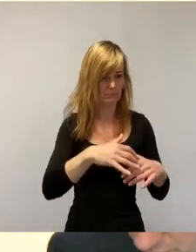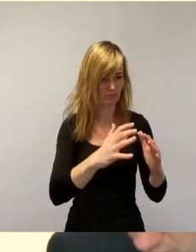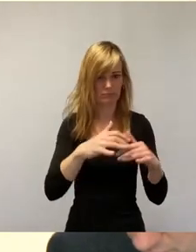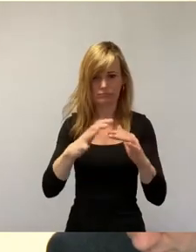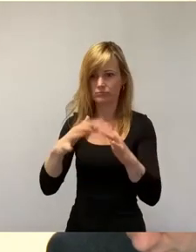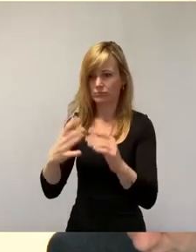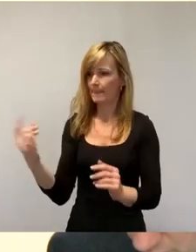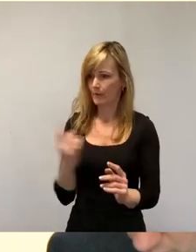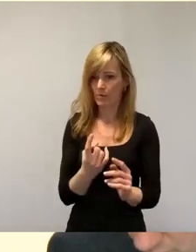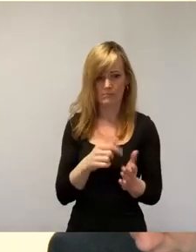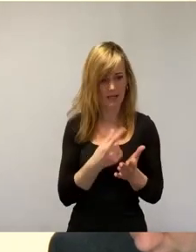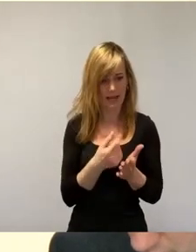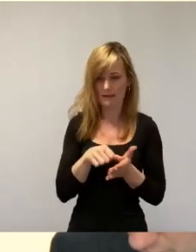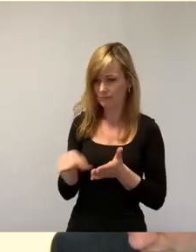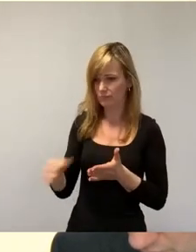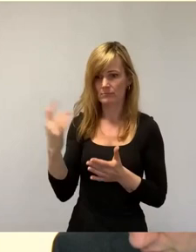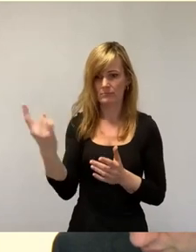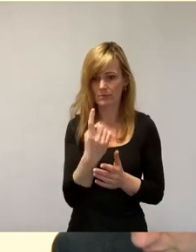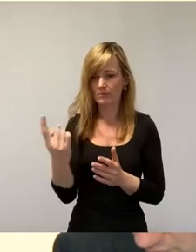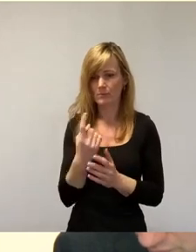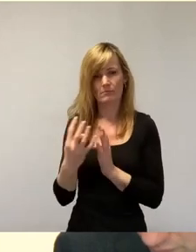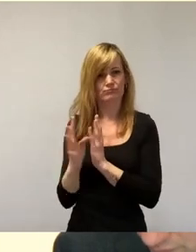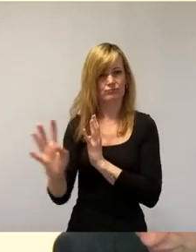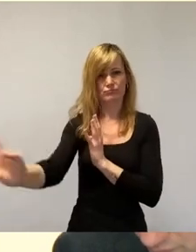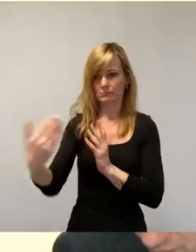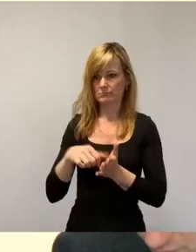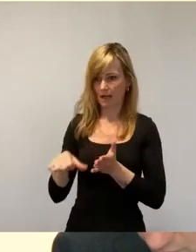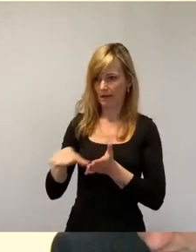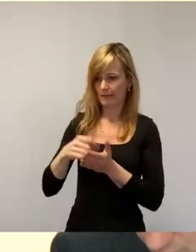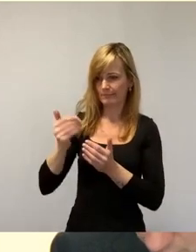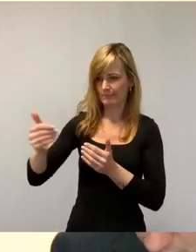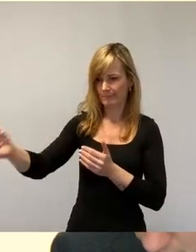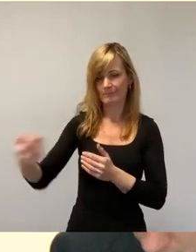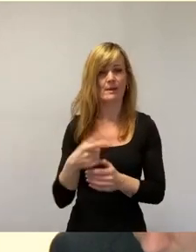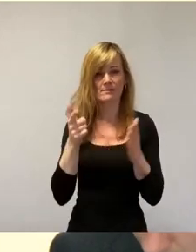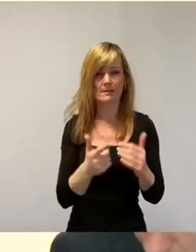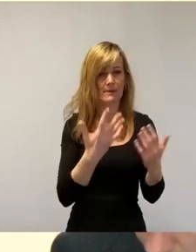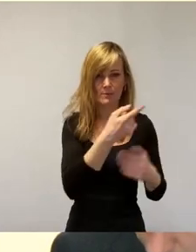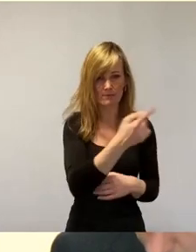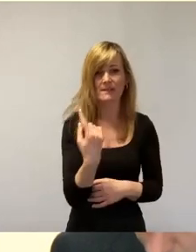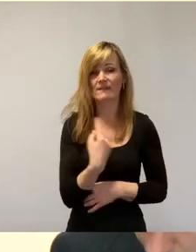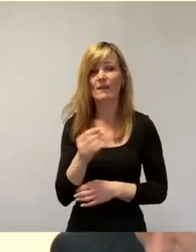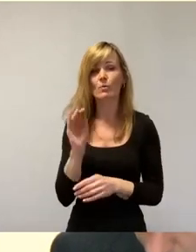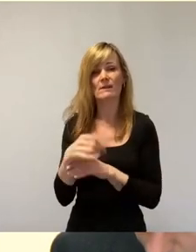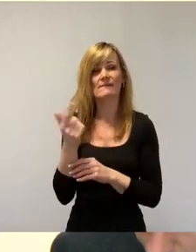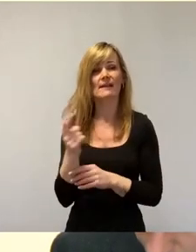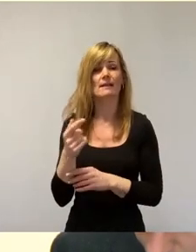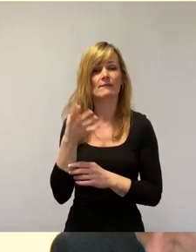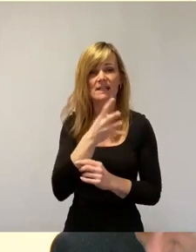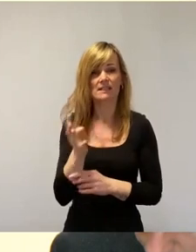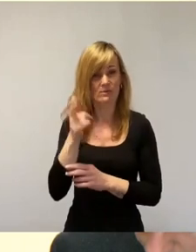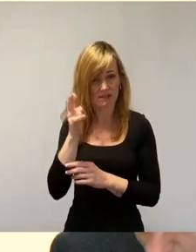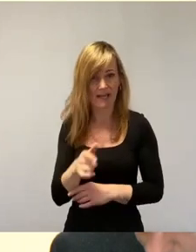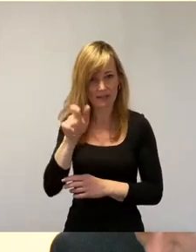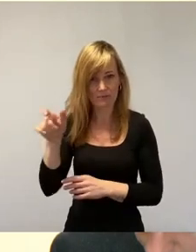ab. Sie wissen, wir haben nicht 750 wie in Kreuz, sondern über 4.200 Menschen, die wir aktuell als Geflüchtete